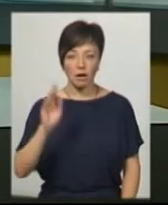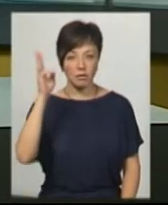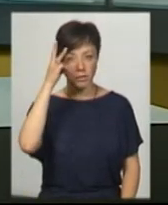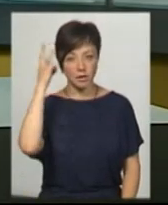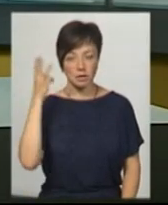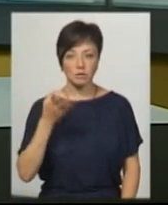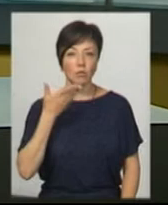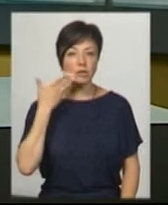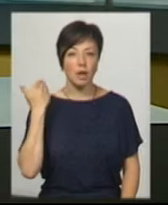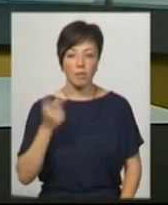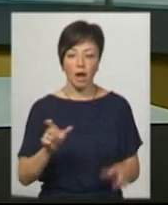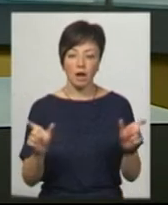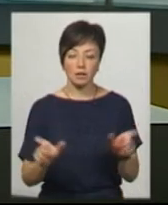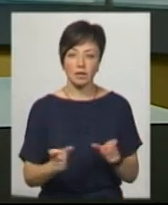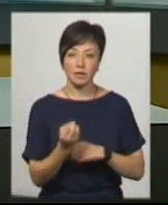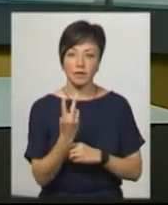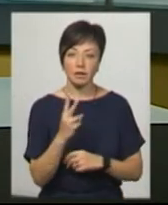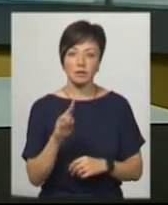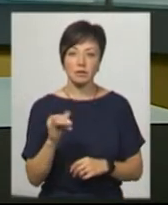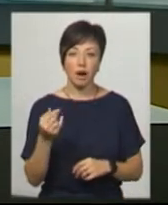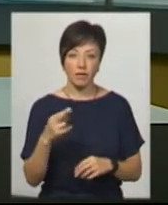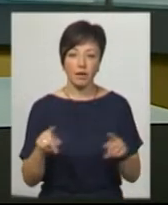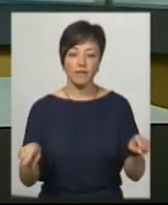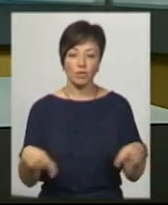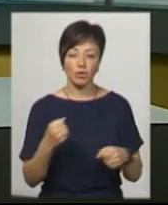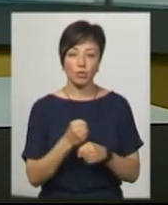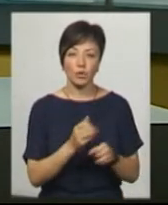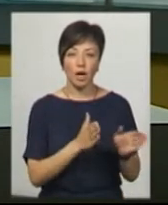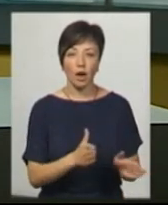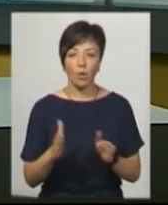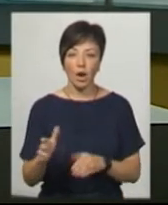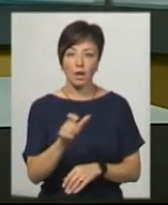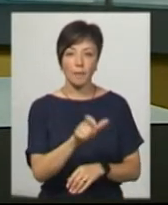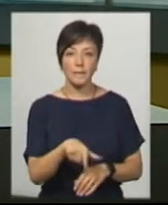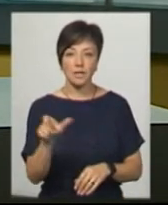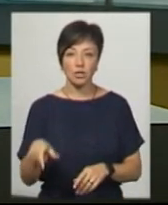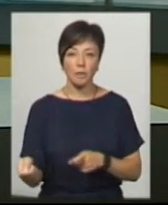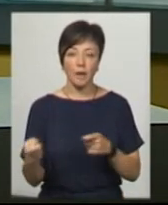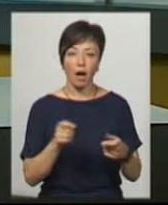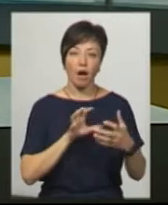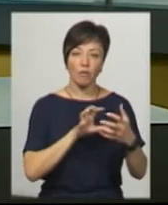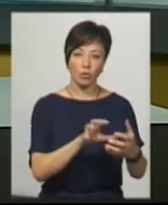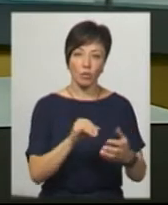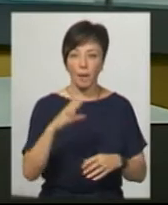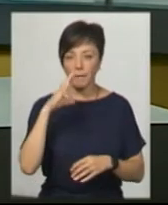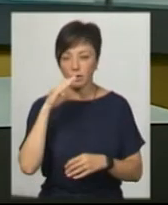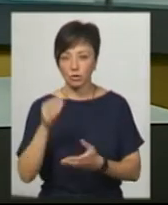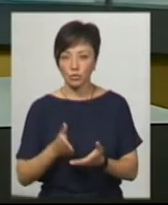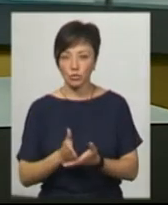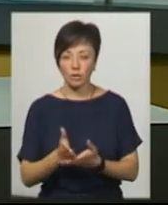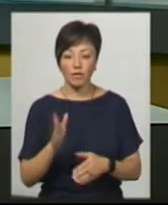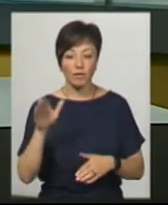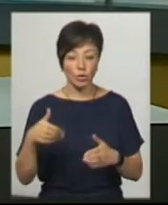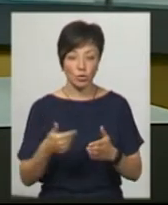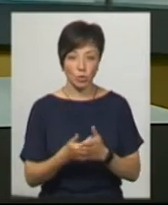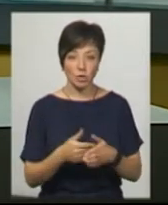послабленням карантину 12 травня відновили роботу регулярні пасажирські перевезення на автобусах та маршрутах. Відтоді у